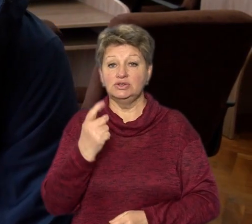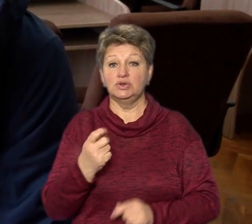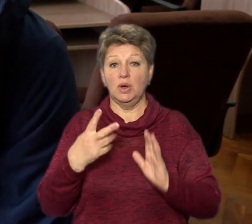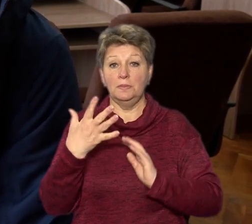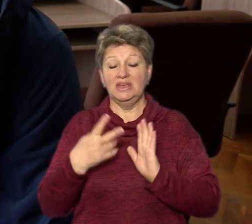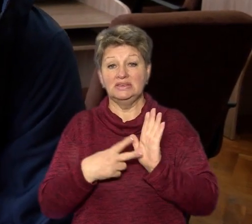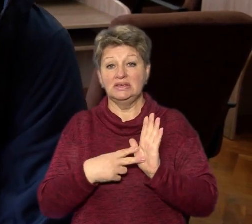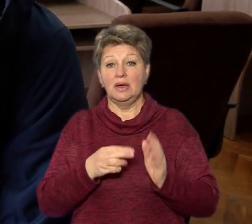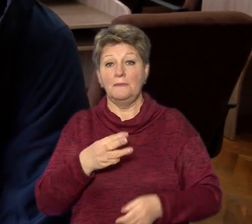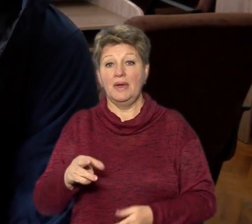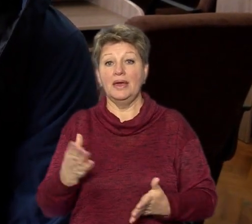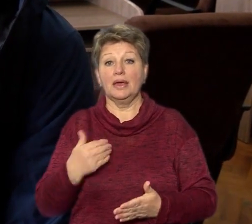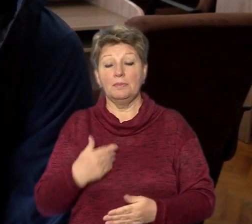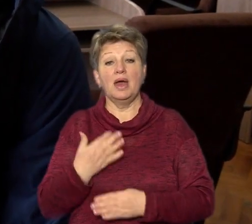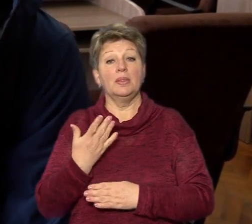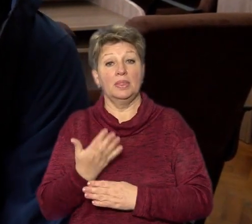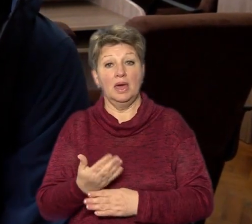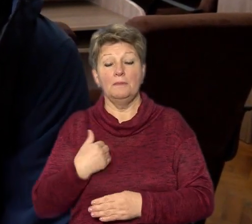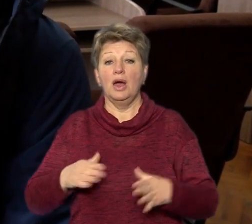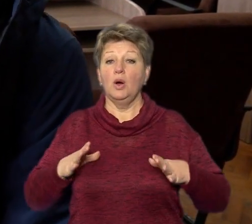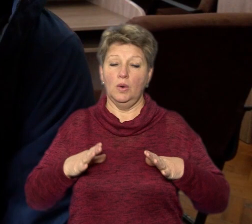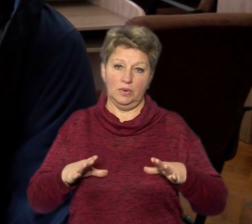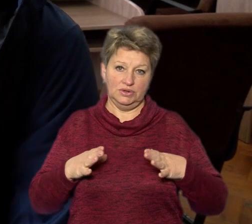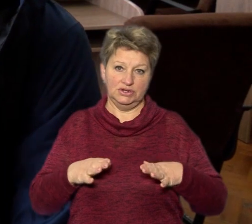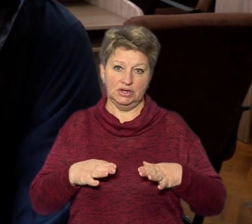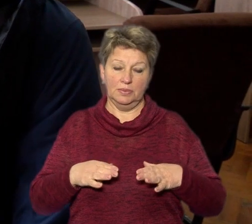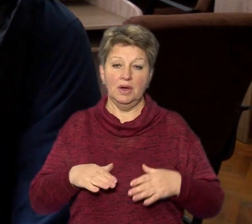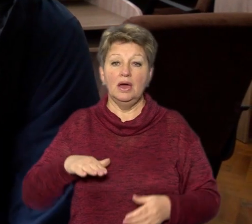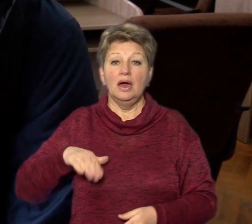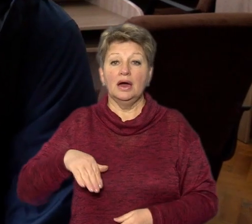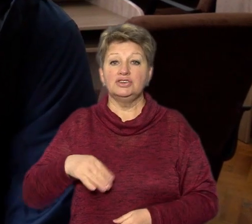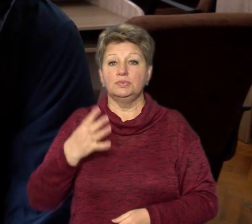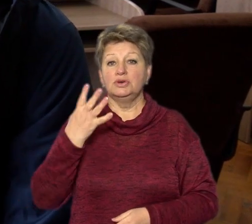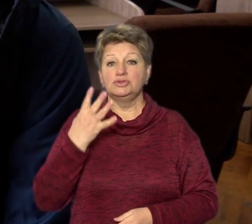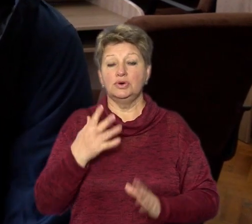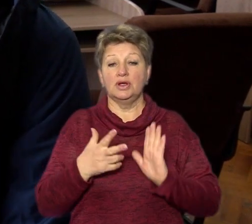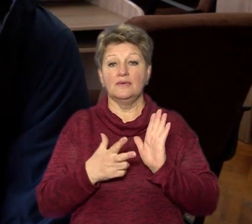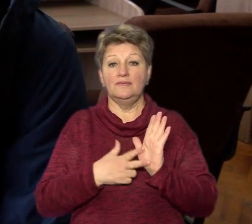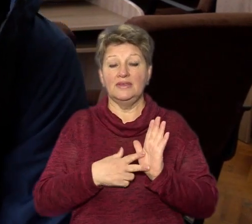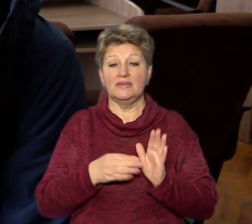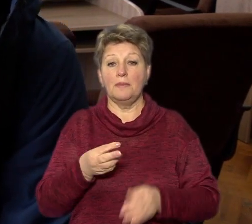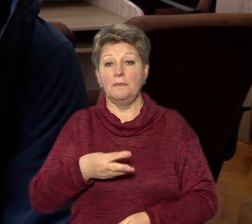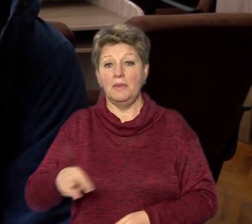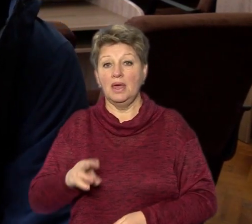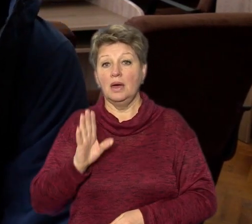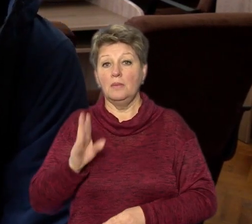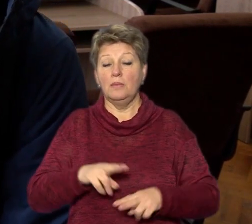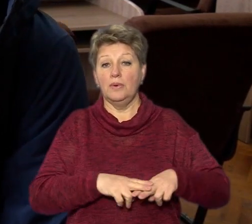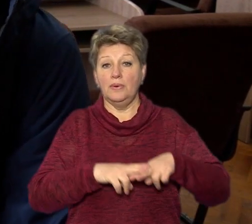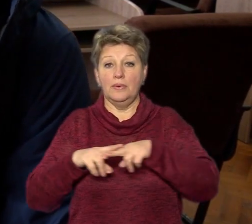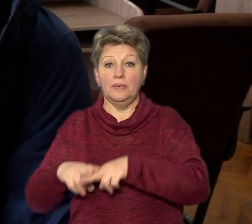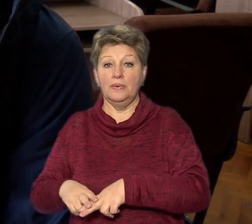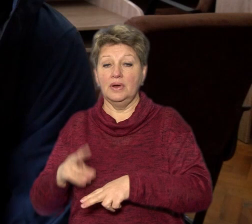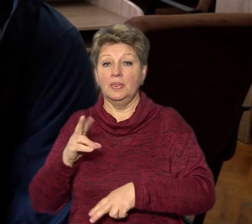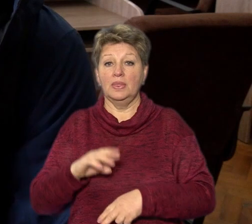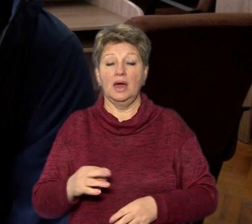мільйонів, які ми вимагали, ми очікуємо, що хоча б ще 48 мільйонів буде направлено на задоволення